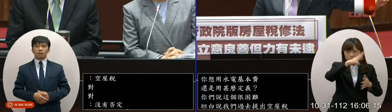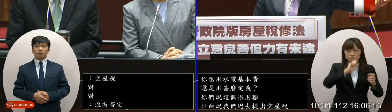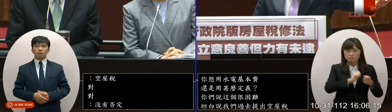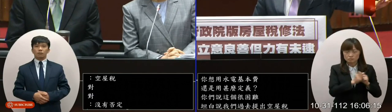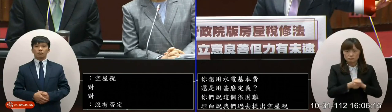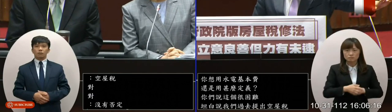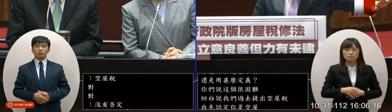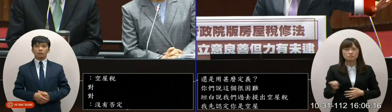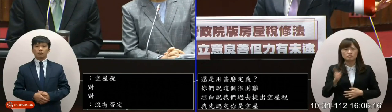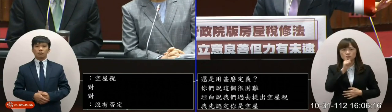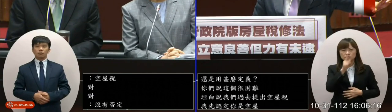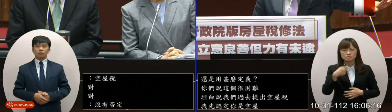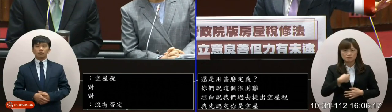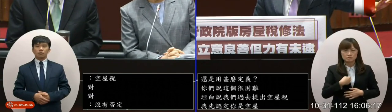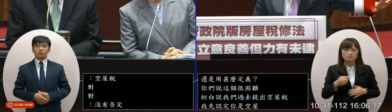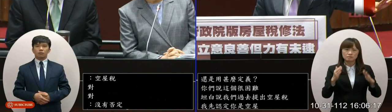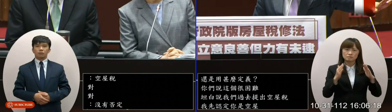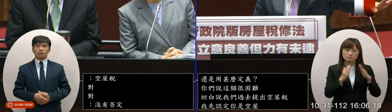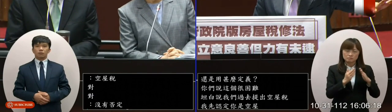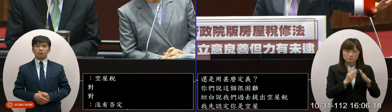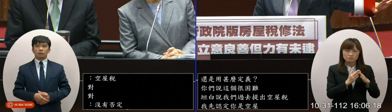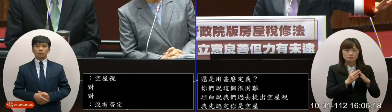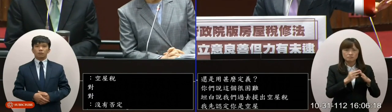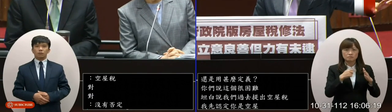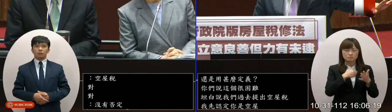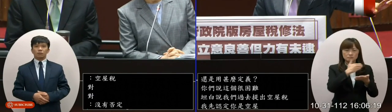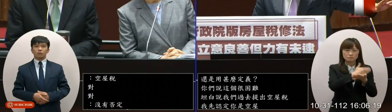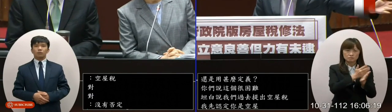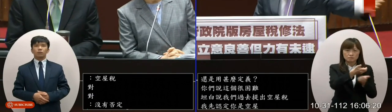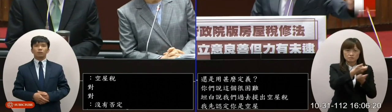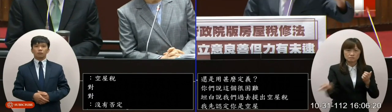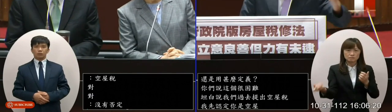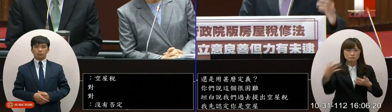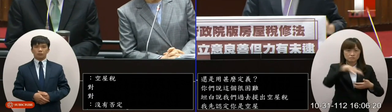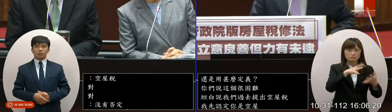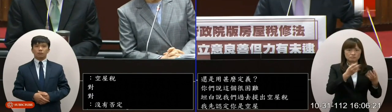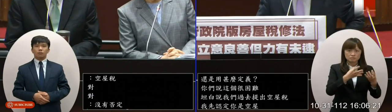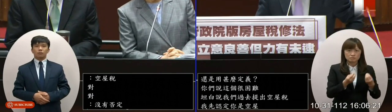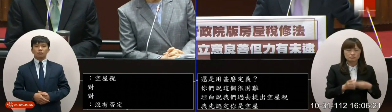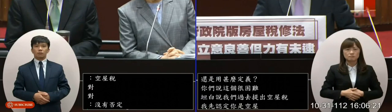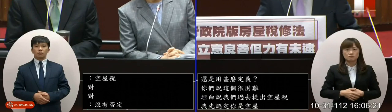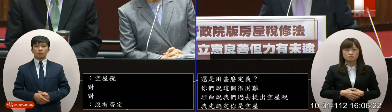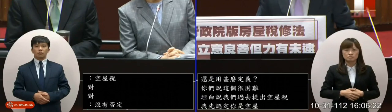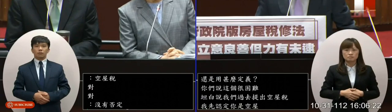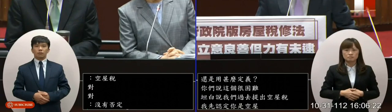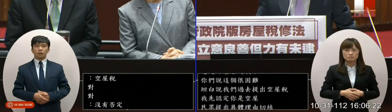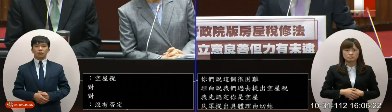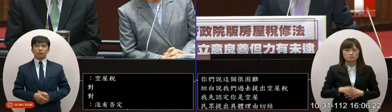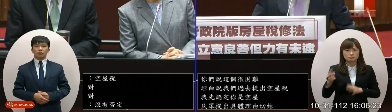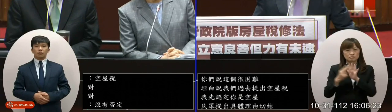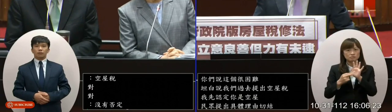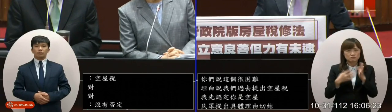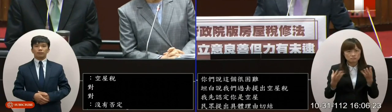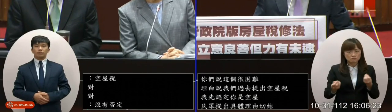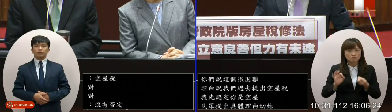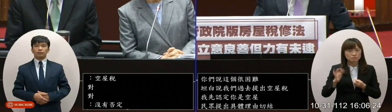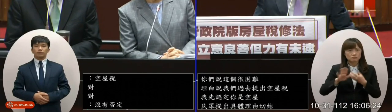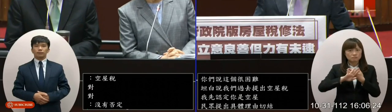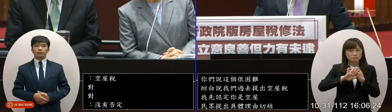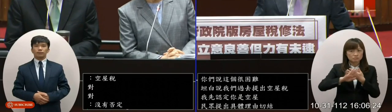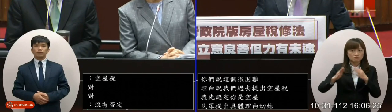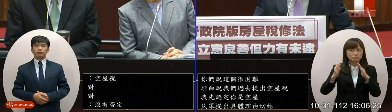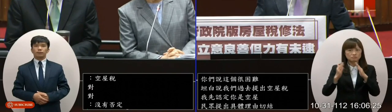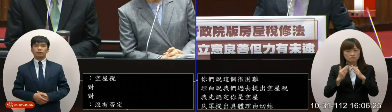沒有在我分類的有效房屋利用或者建商儀物或者繼承共有或者製作當中你就跳到其他房屋你可以沒有講為什麼其他房屋